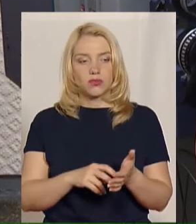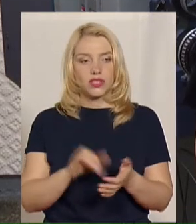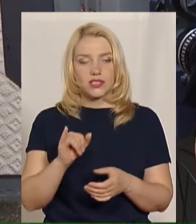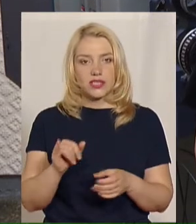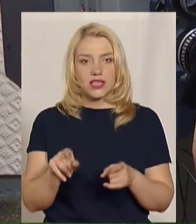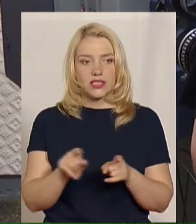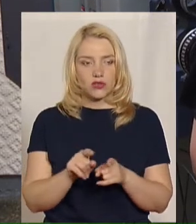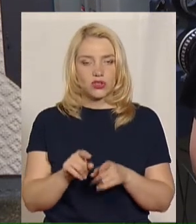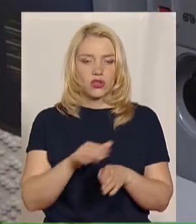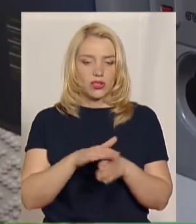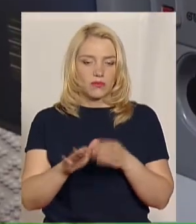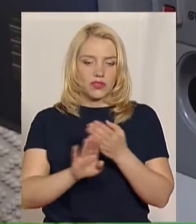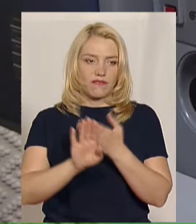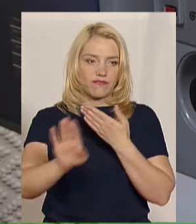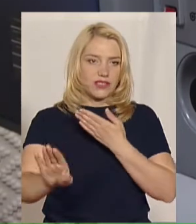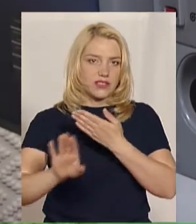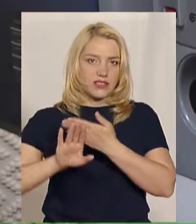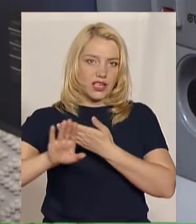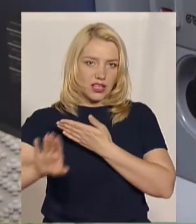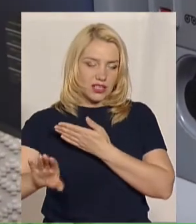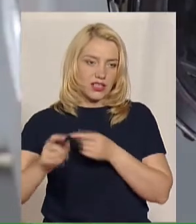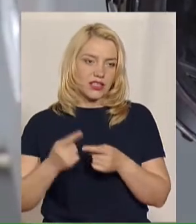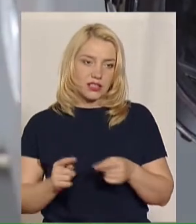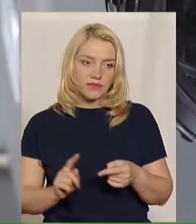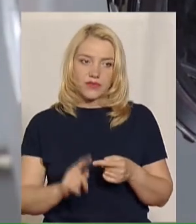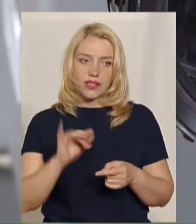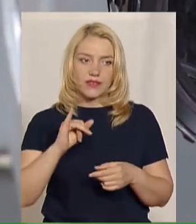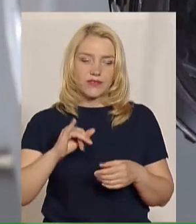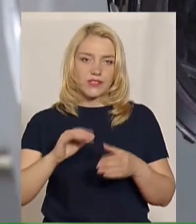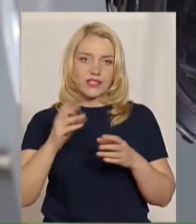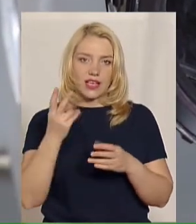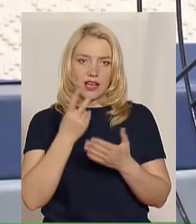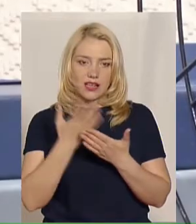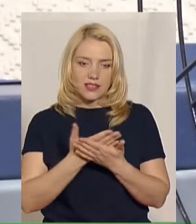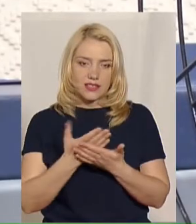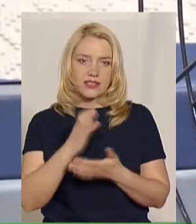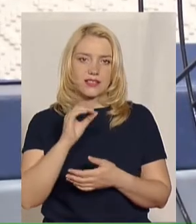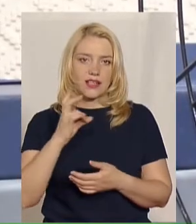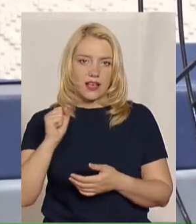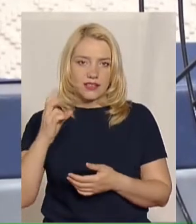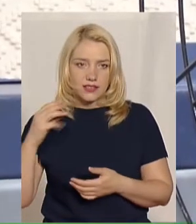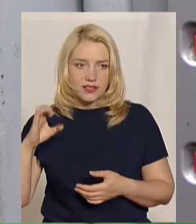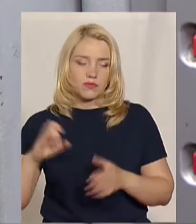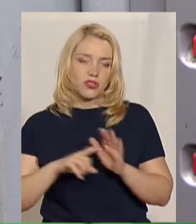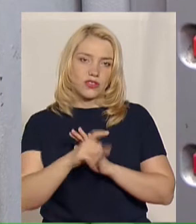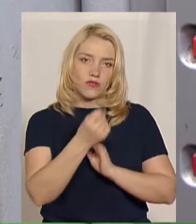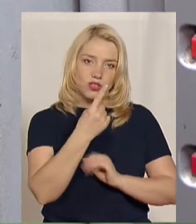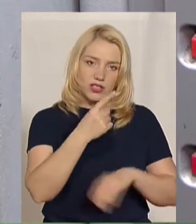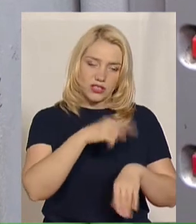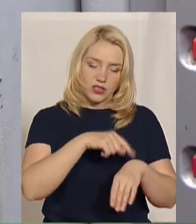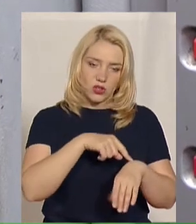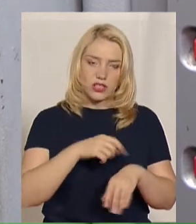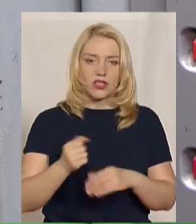звичайно, дотримуватись відстані. Марина Олійник каже, сеанси розпочинаються з 11-ї години мультфільмом. Останню стрічку демонструють о 18